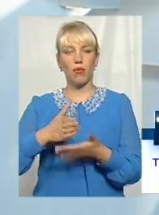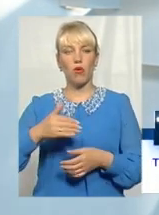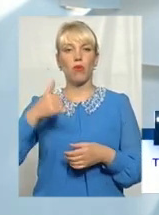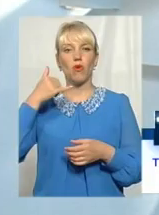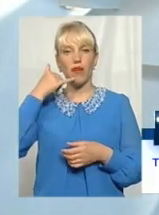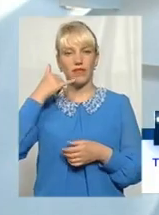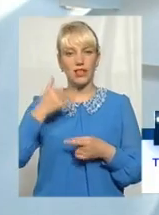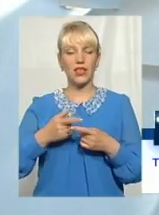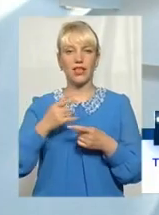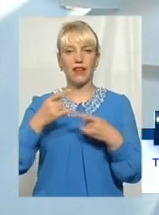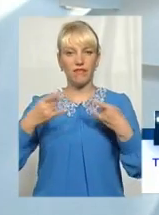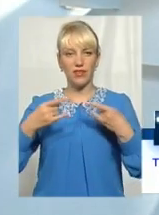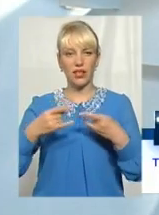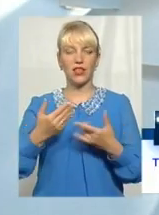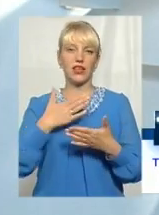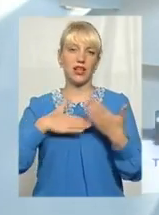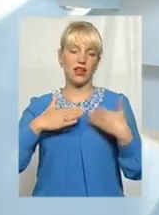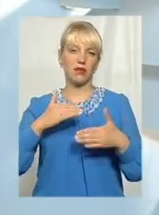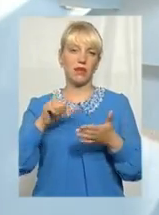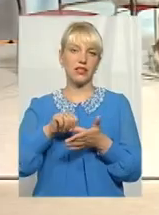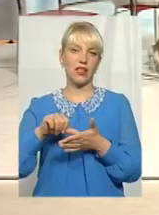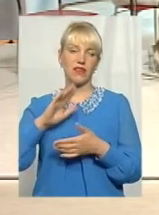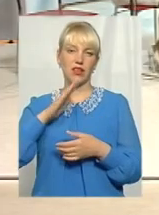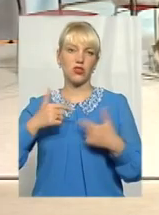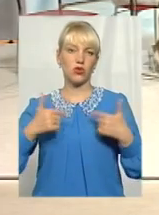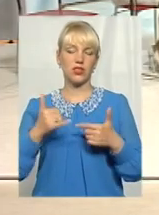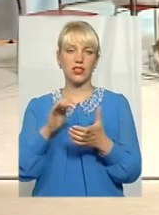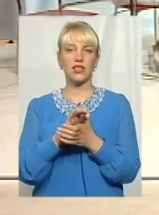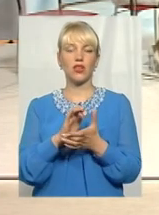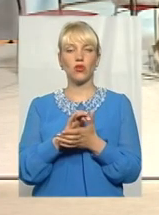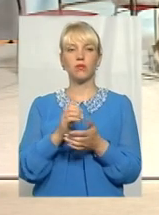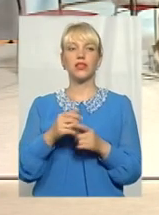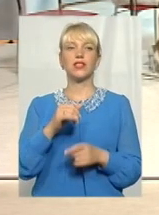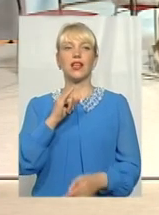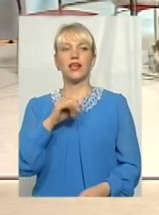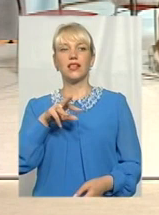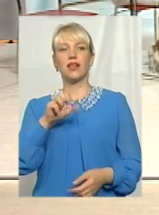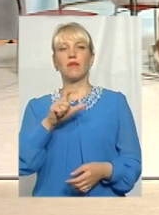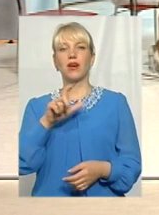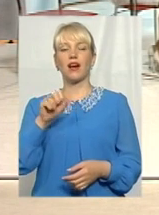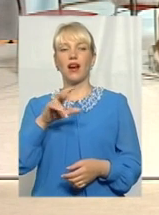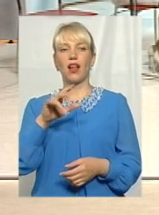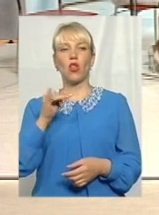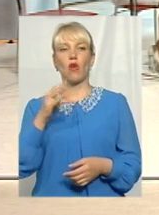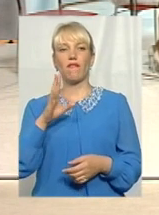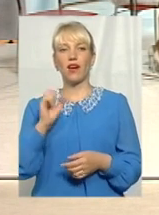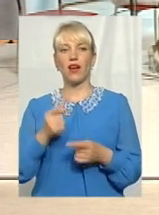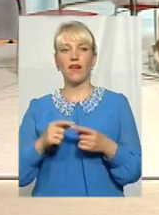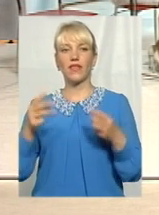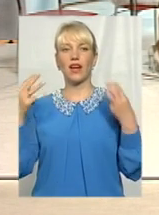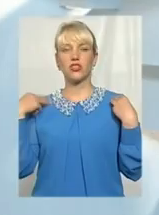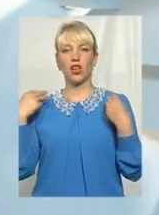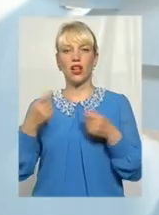я рада представити вам сьогоднішніх наших гостей. Отож, знайомтесь, у нас в студії пані Інна Михайлова, начальник управління